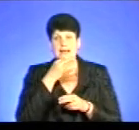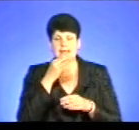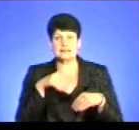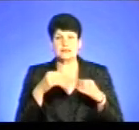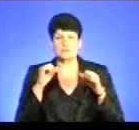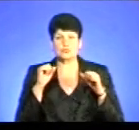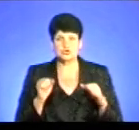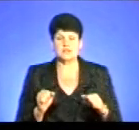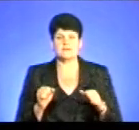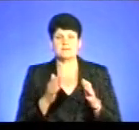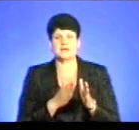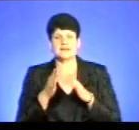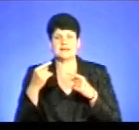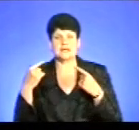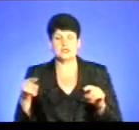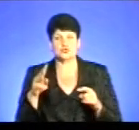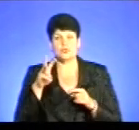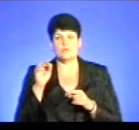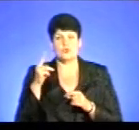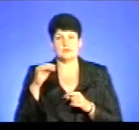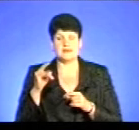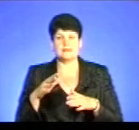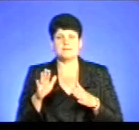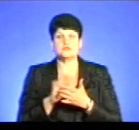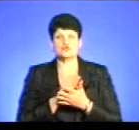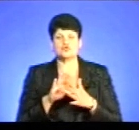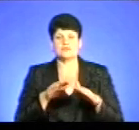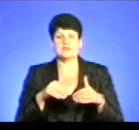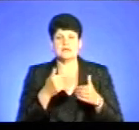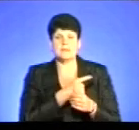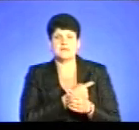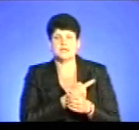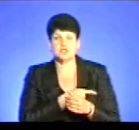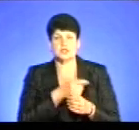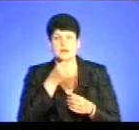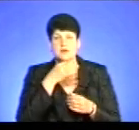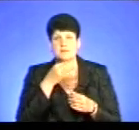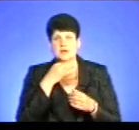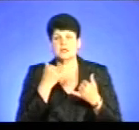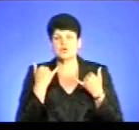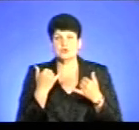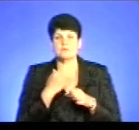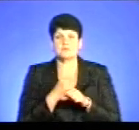модель. Це якраз безкоштовне надання медичних препаратів, такі, які сьогодні працюють в